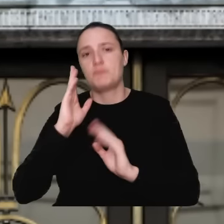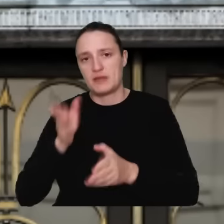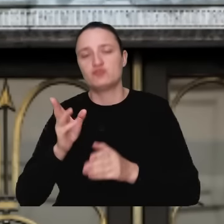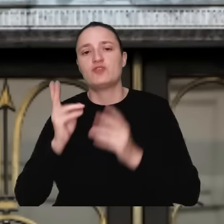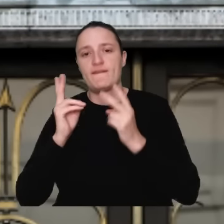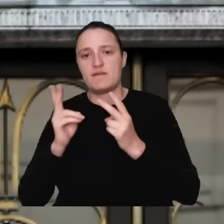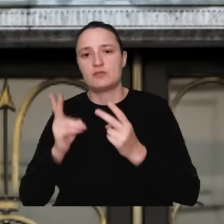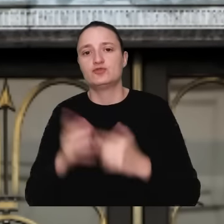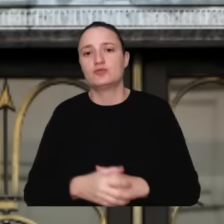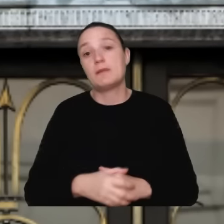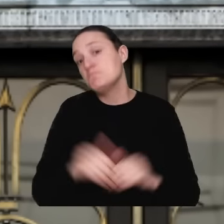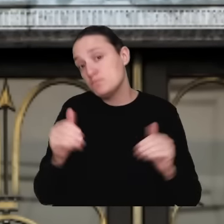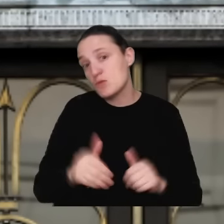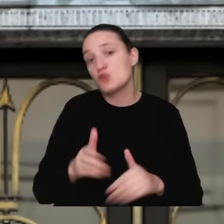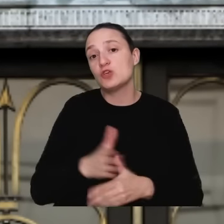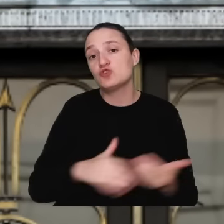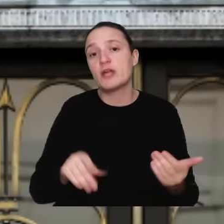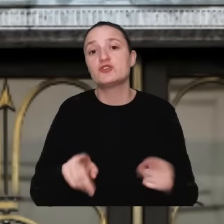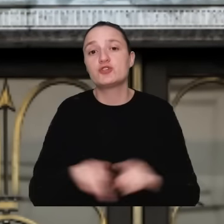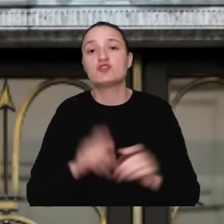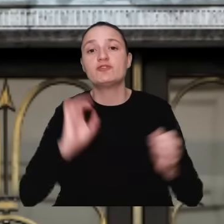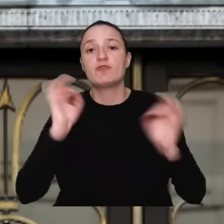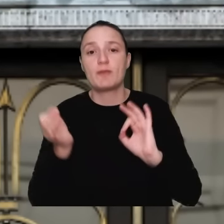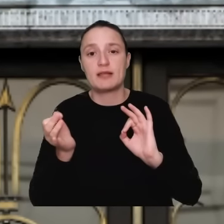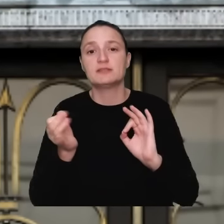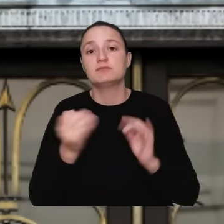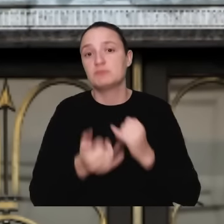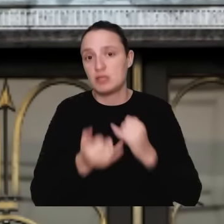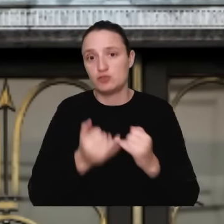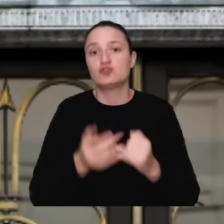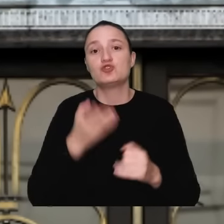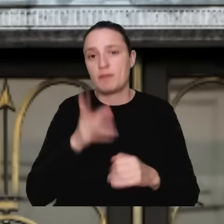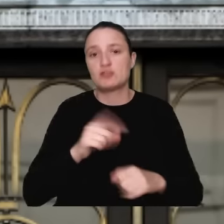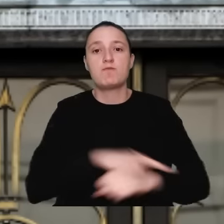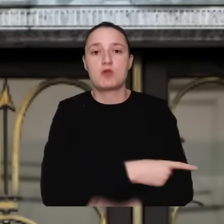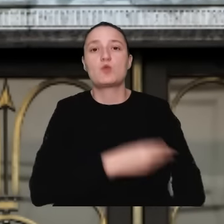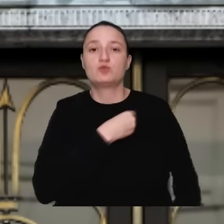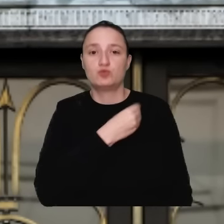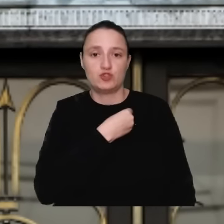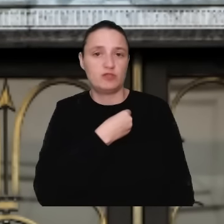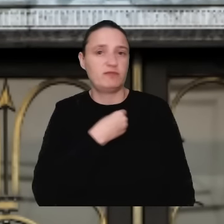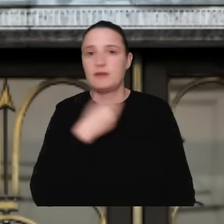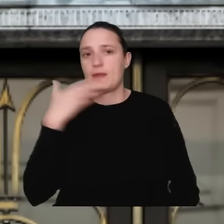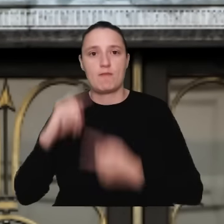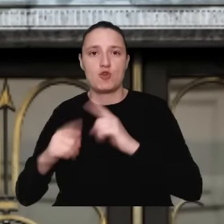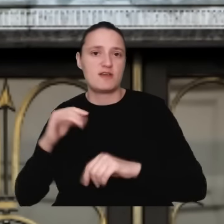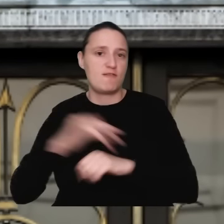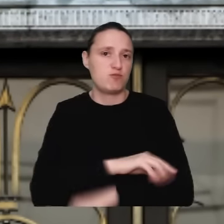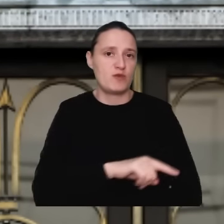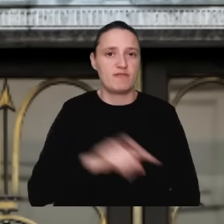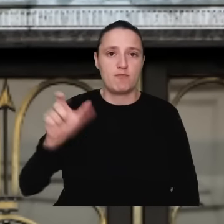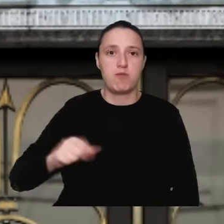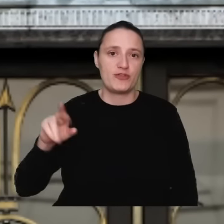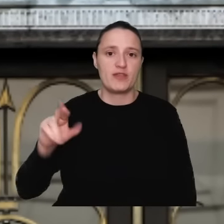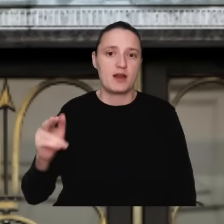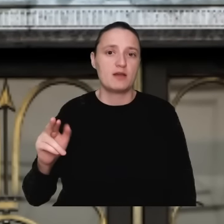Choć nie wykluczam, że część z tych informacji, jeśli znajdzie się uczciwy prokurator niepodlegający wpływom politycznym ze strony pana Bodnara czy